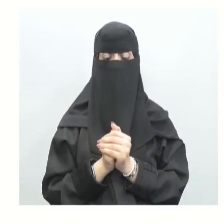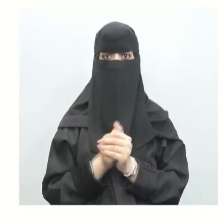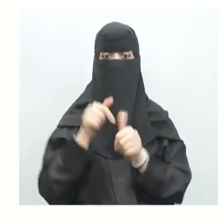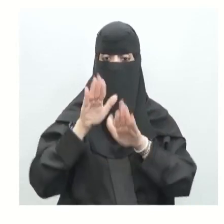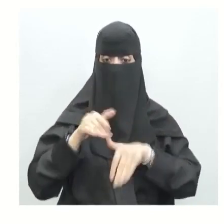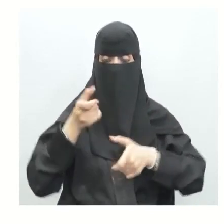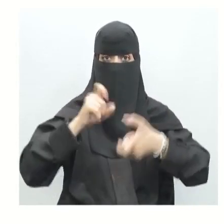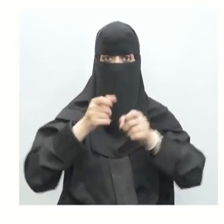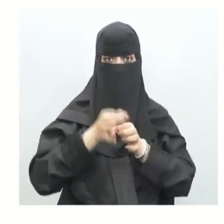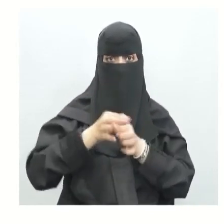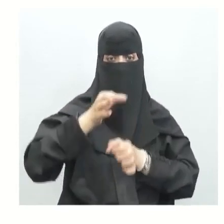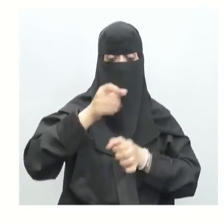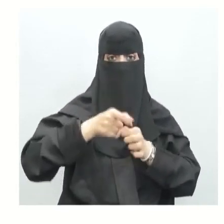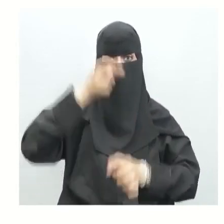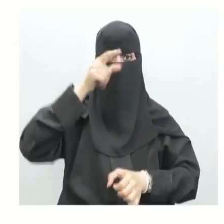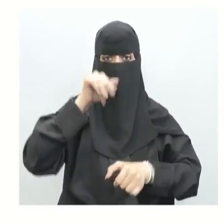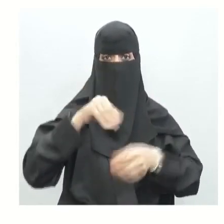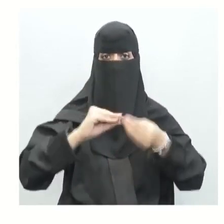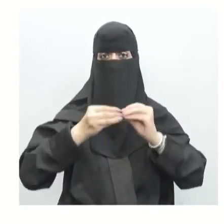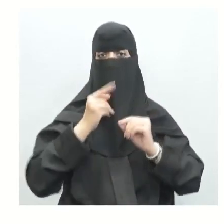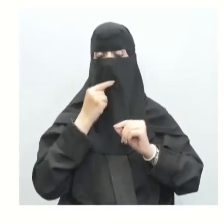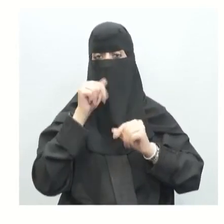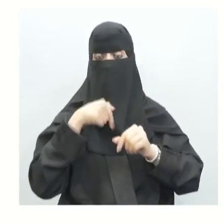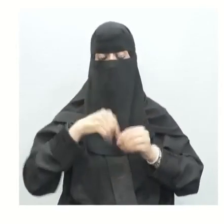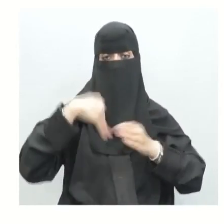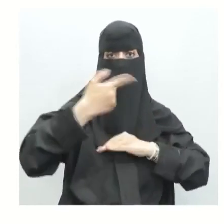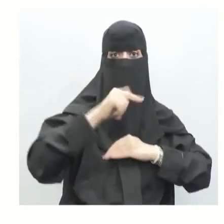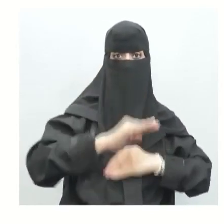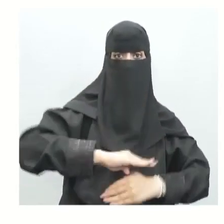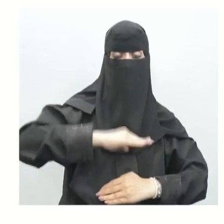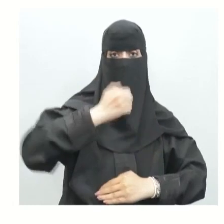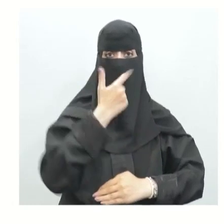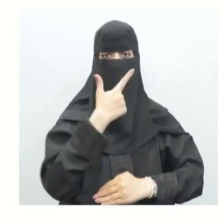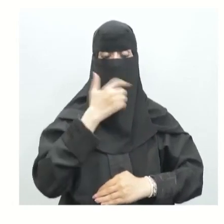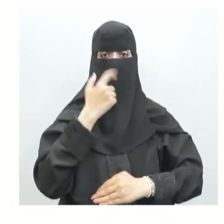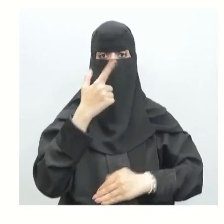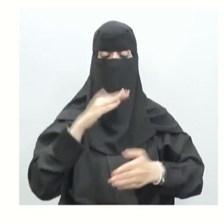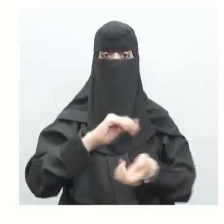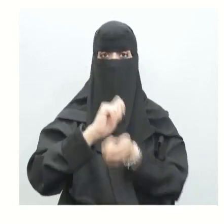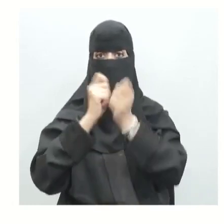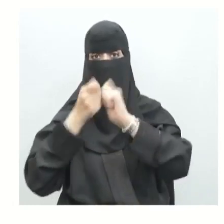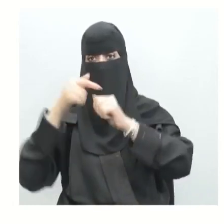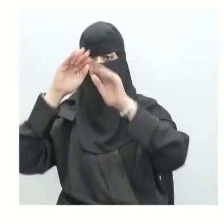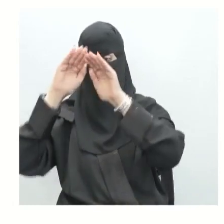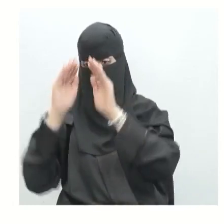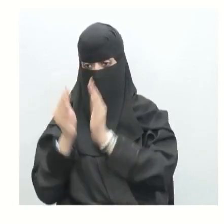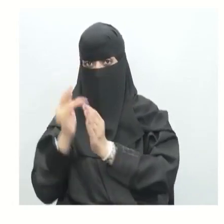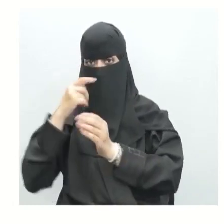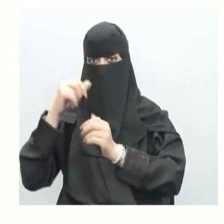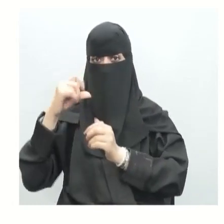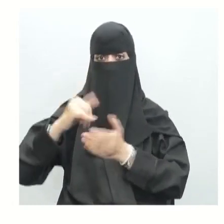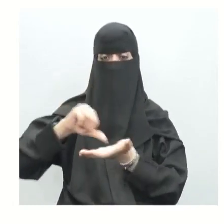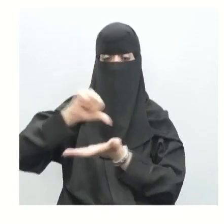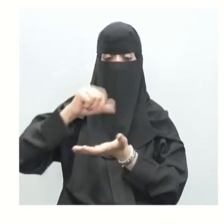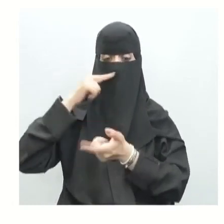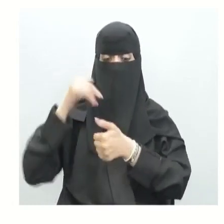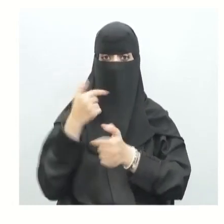ويكون النخاع العظم عادة من النوع الأحمر حتى يبلغ الإنسان السابع من العمر ثم يحل نسيج دهني محل جزء من النخاع